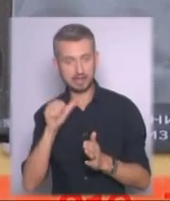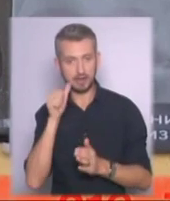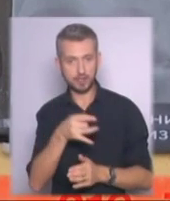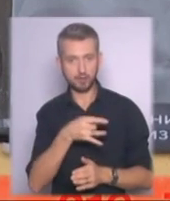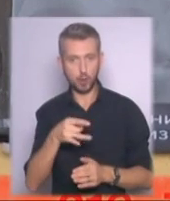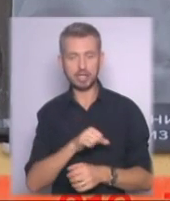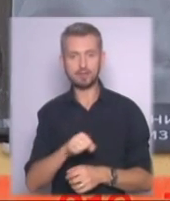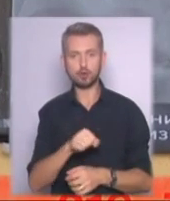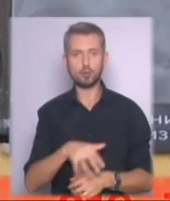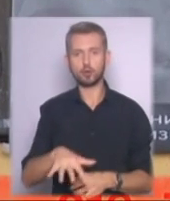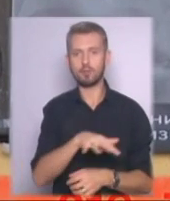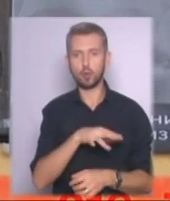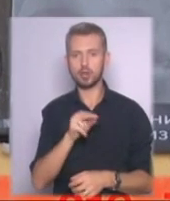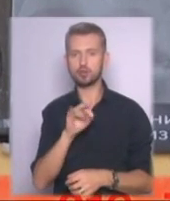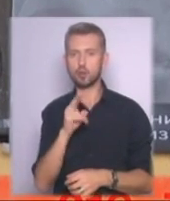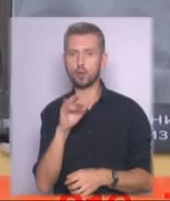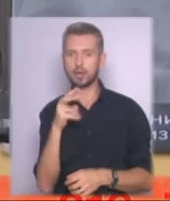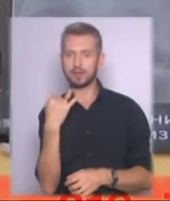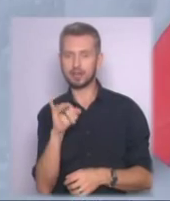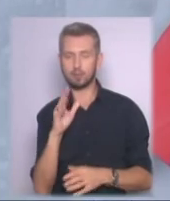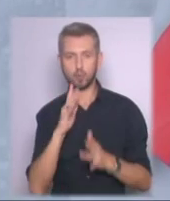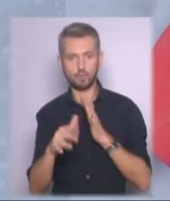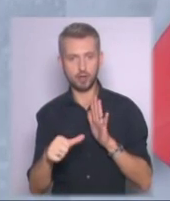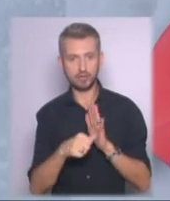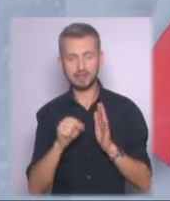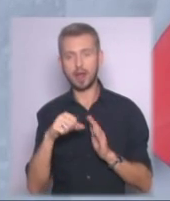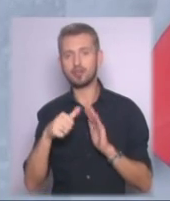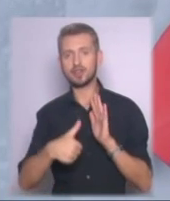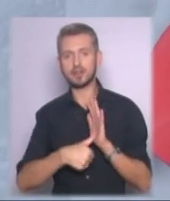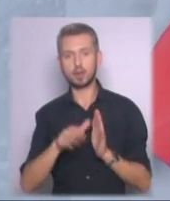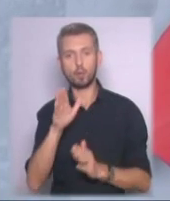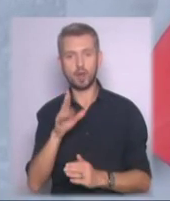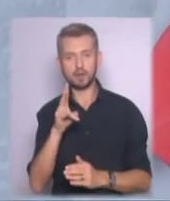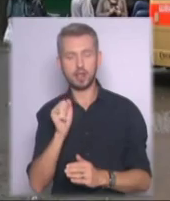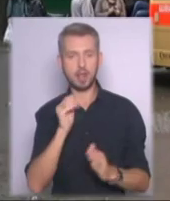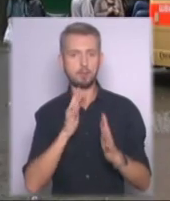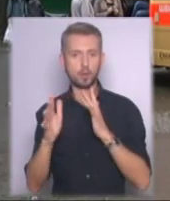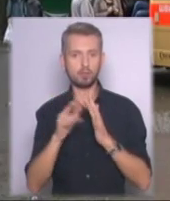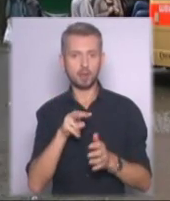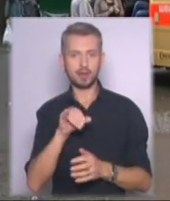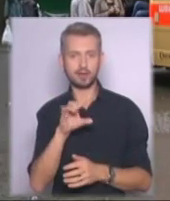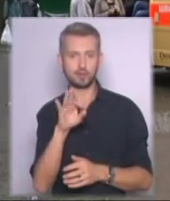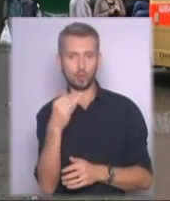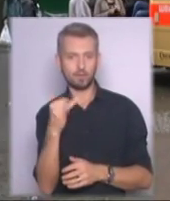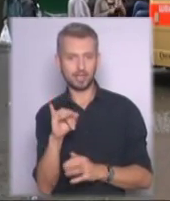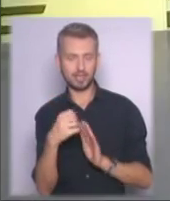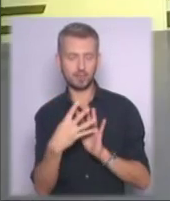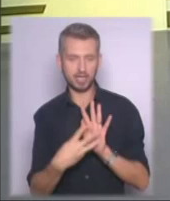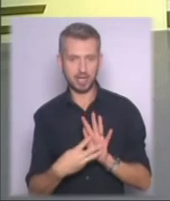Севастопольської площі на Чокілівському бульварі 6, а от 16 вересня на проспекті Лісовому 19.